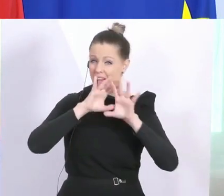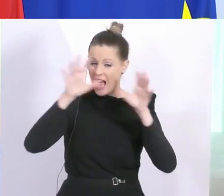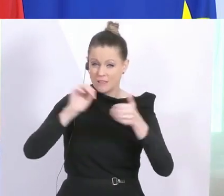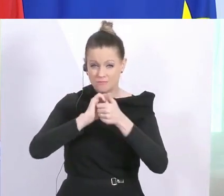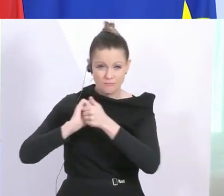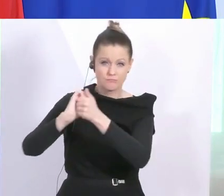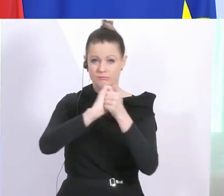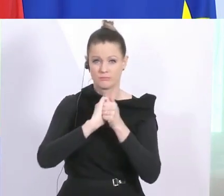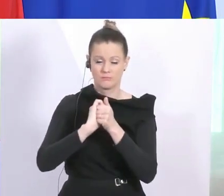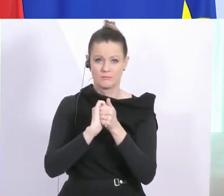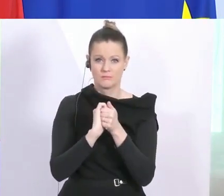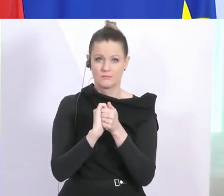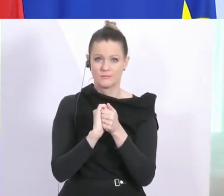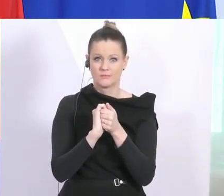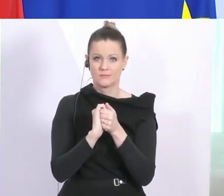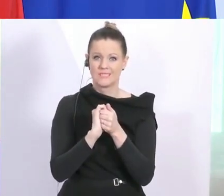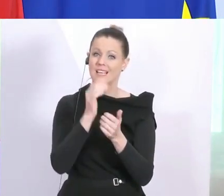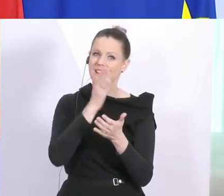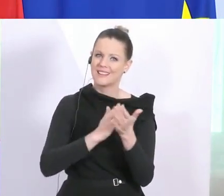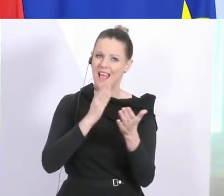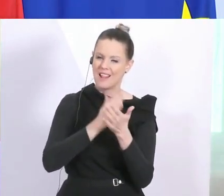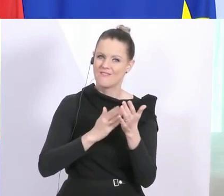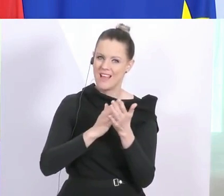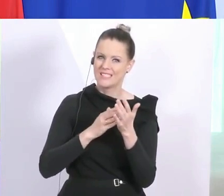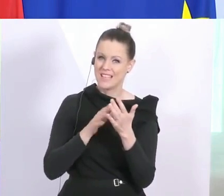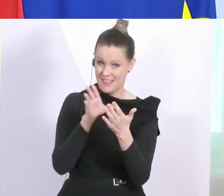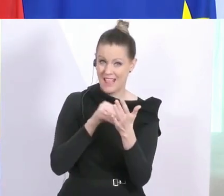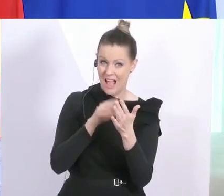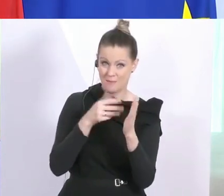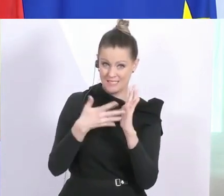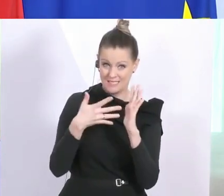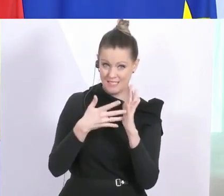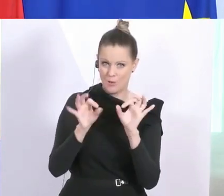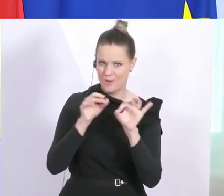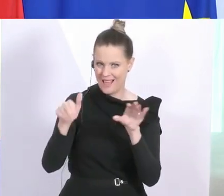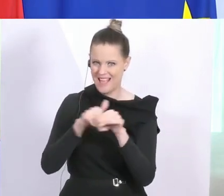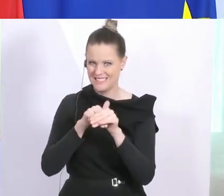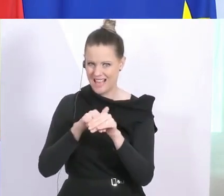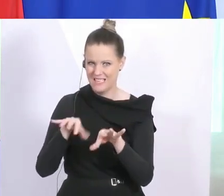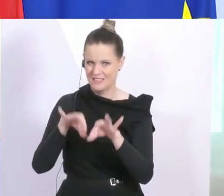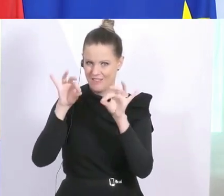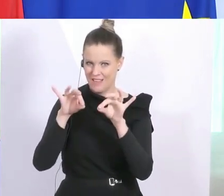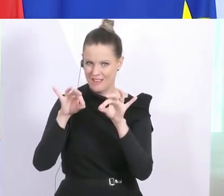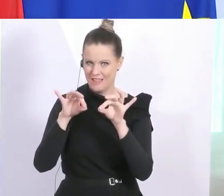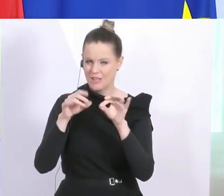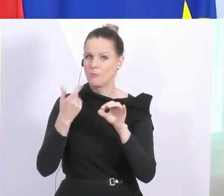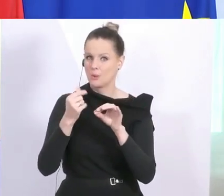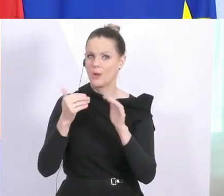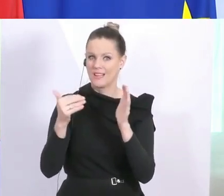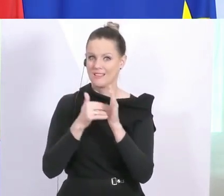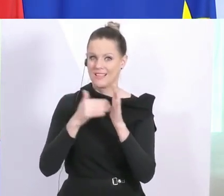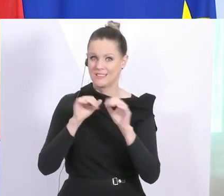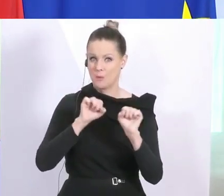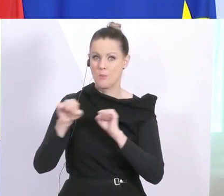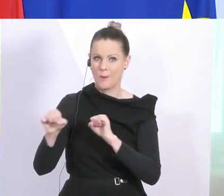zusammen, um teilweise nachzubauen, um Ersatz zu finden und um so die Testkapazität zu